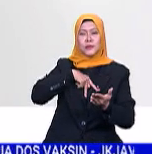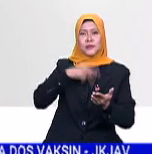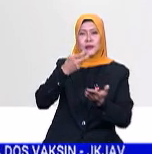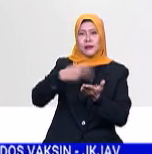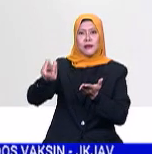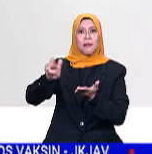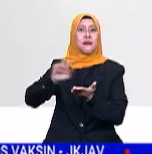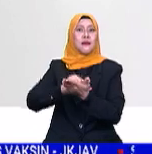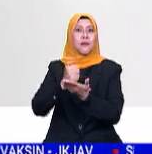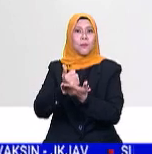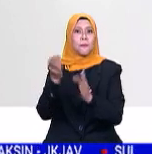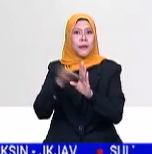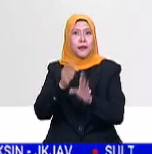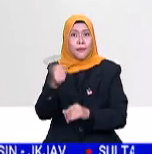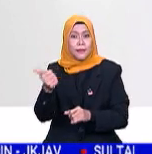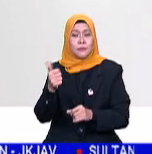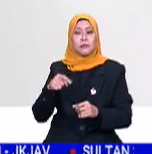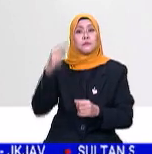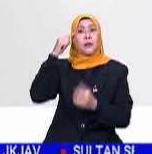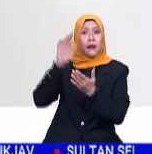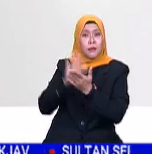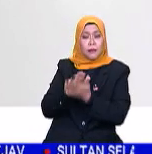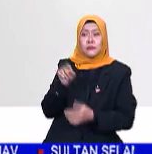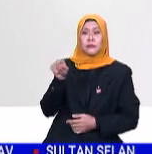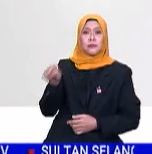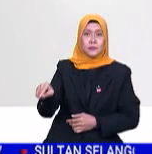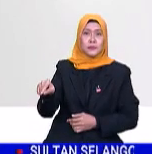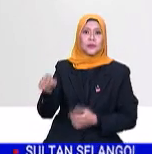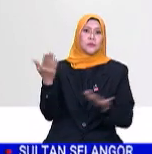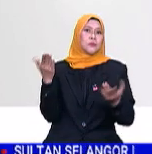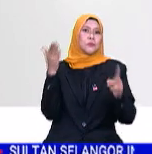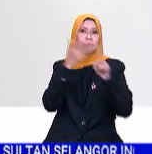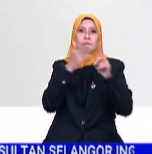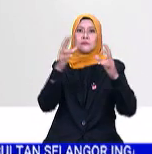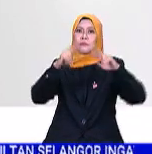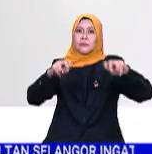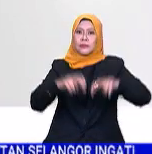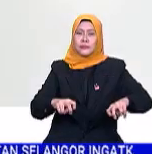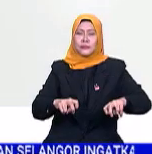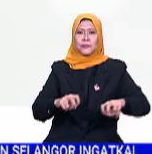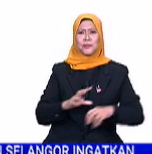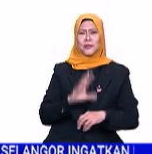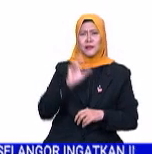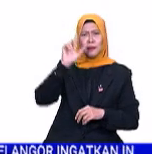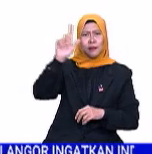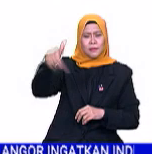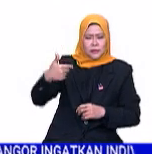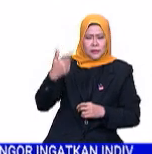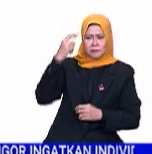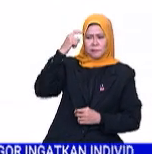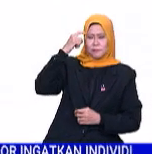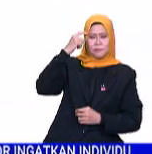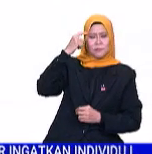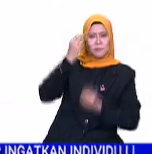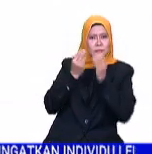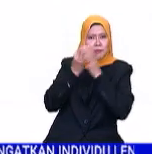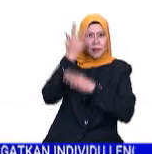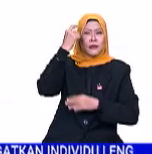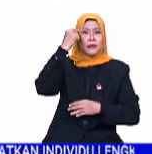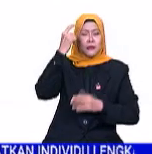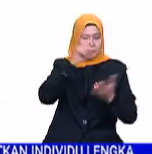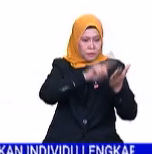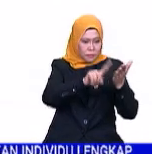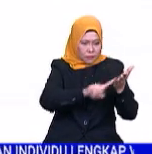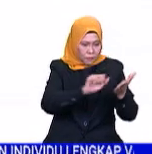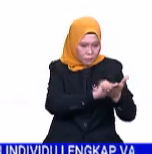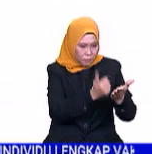akaun bank lain dengan mempercayai ia adalah untuk tujuan siasatan. Curiga dengan perkara itu, mangsa kemudiannya memeriksa